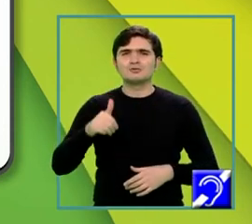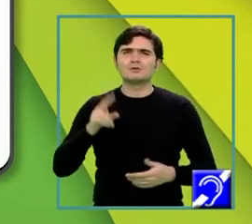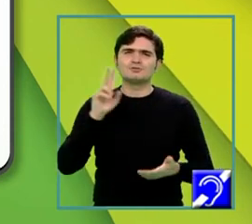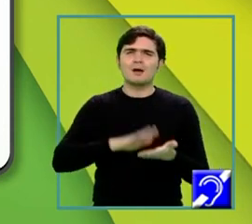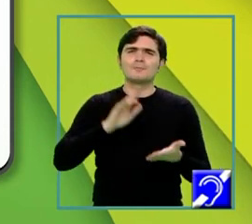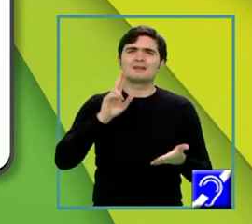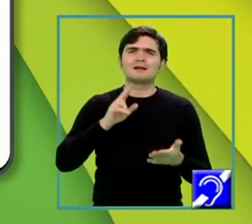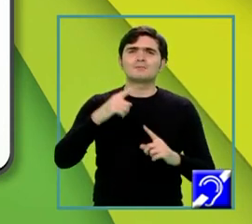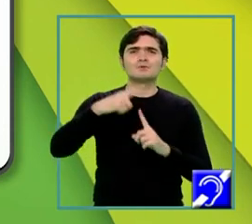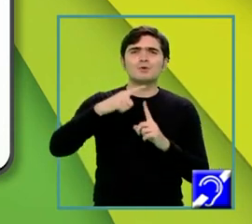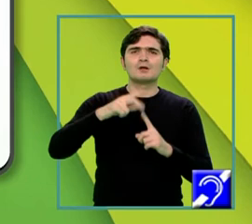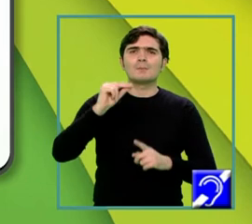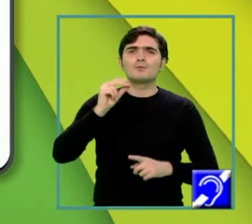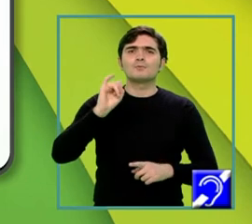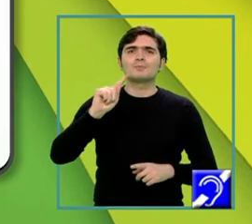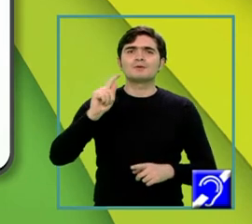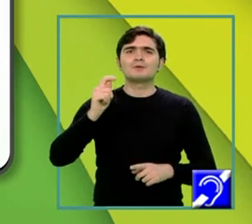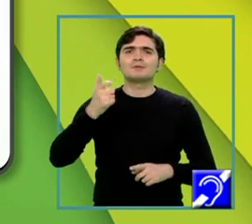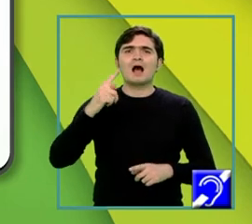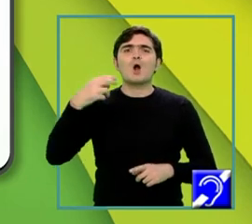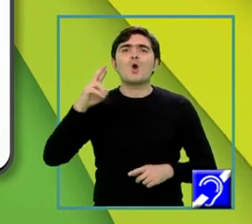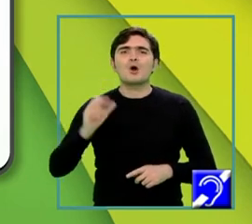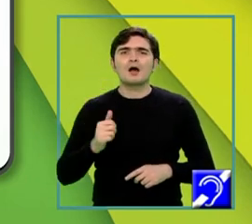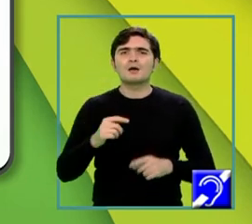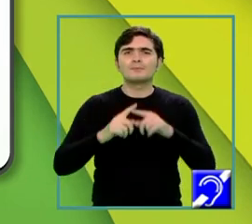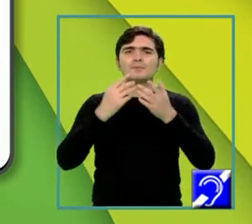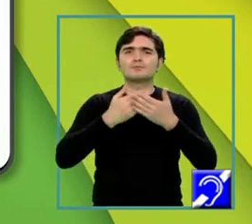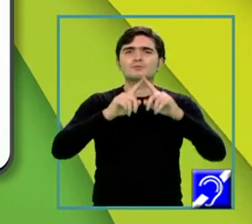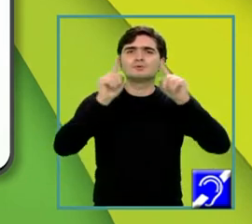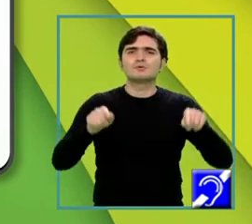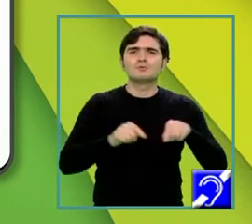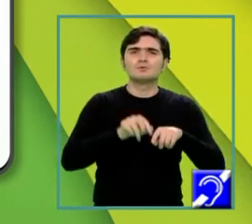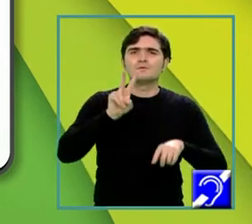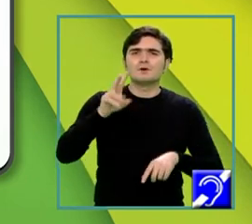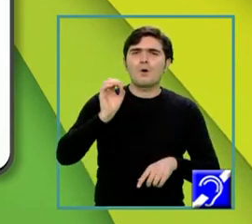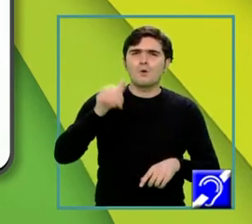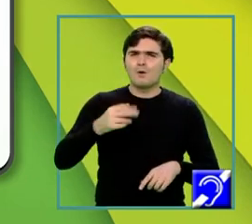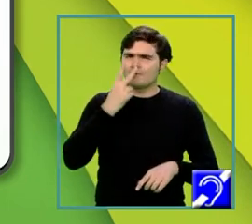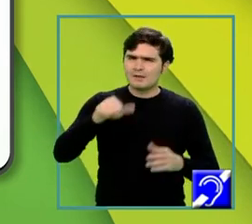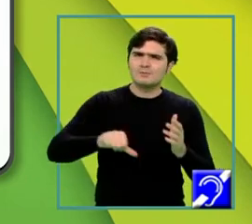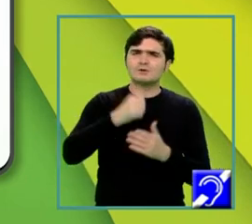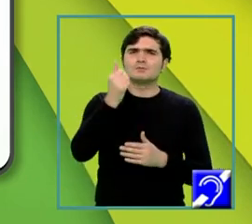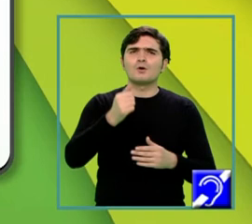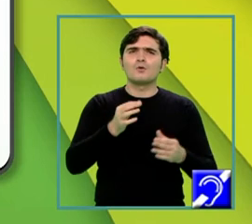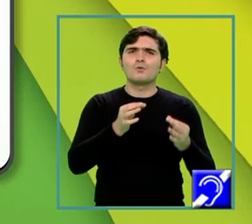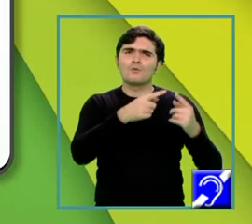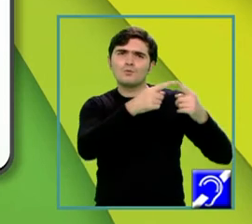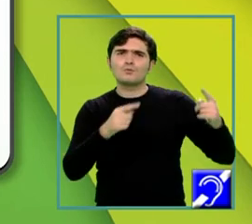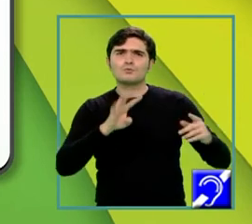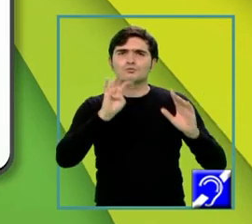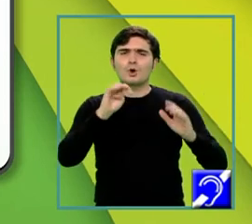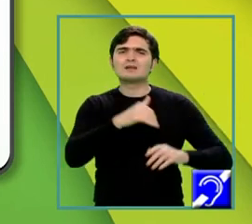Pitagora în triunghiul VOM, din nou acest unghi cu măsura de 90 de grade,